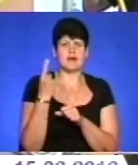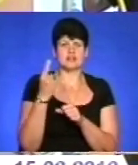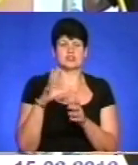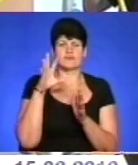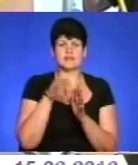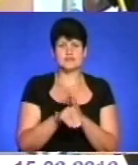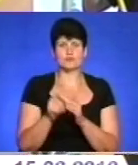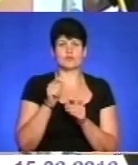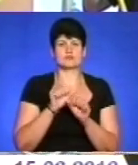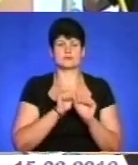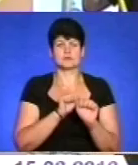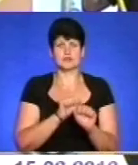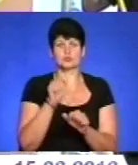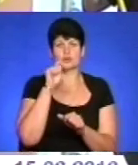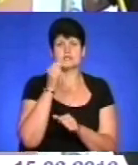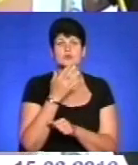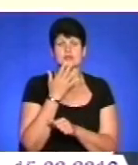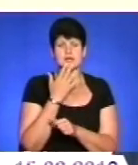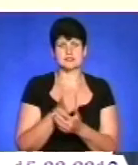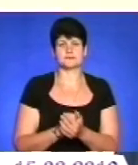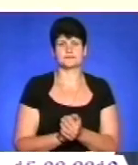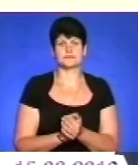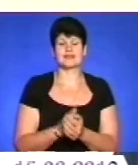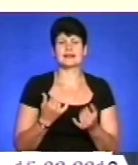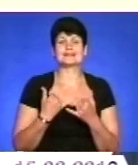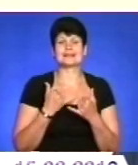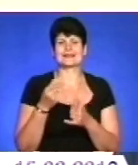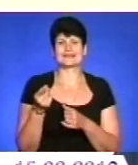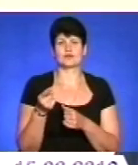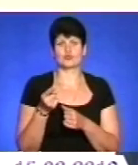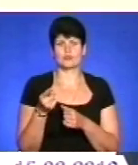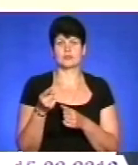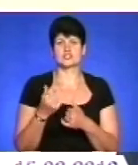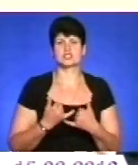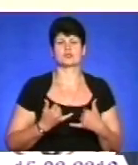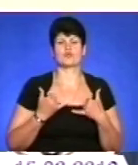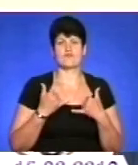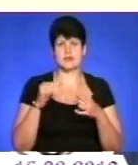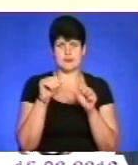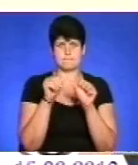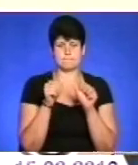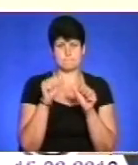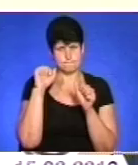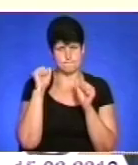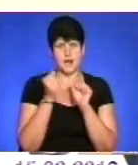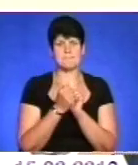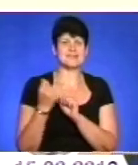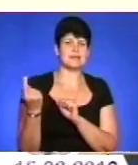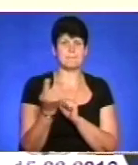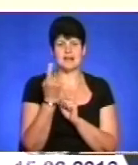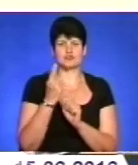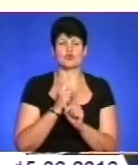для патріотів, які захищають Україну на Сході. Для Тернополя власне вшанування пам'яті першого